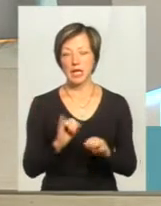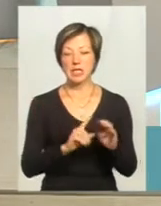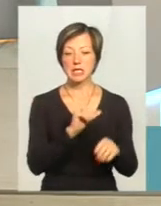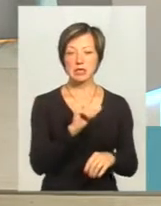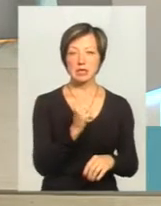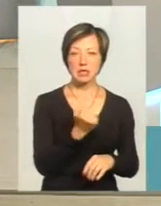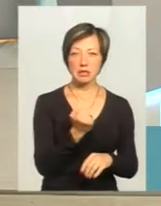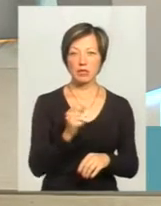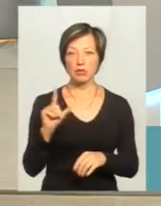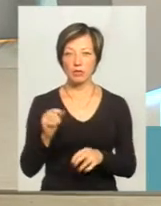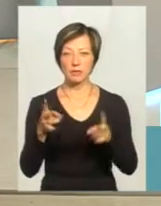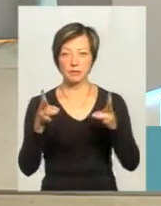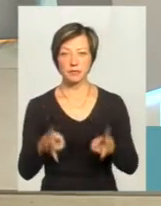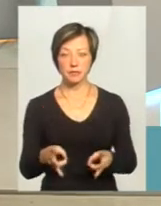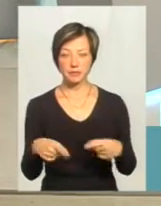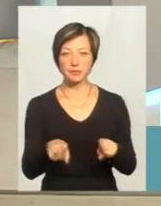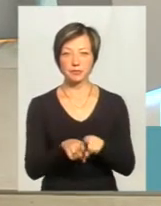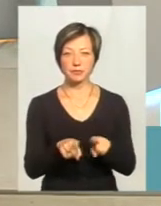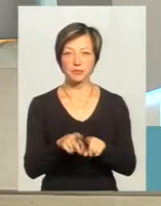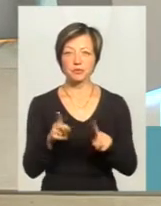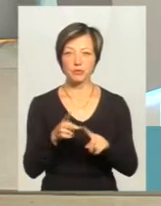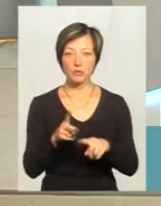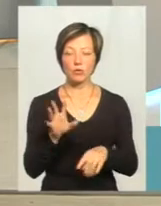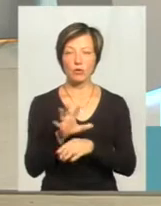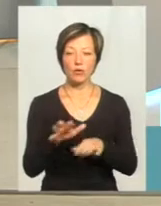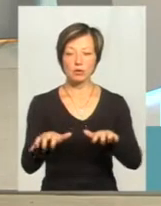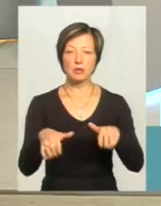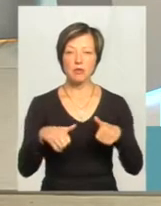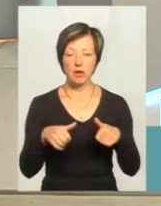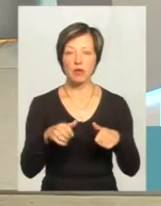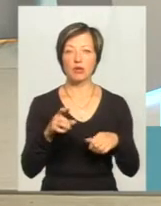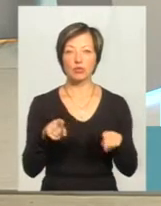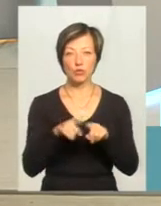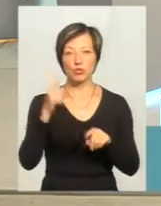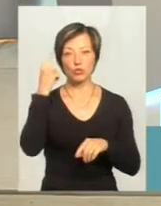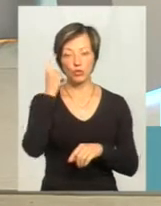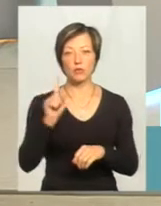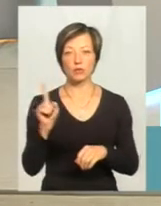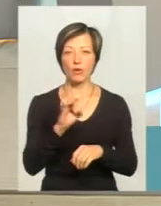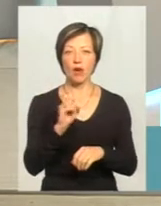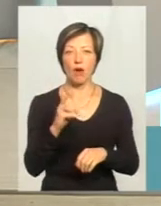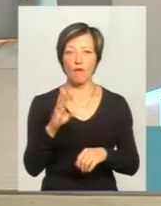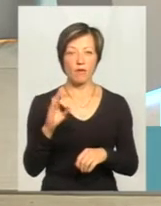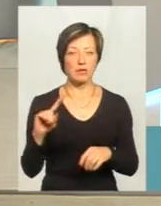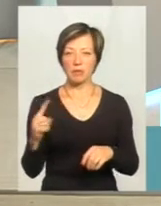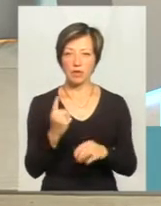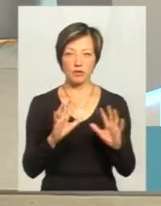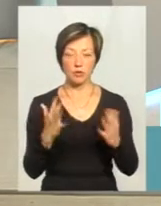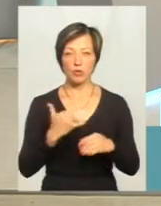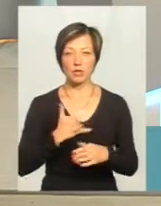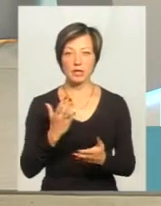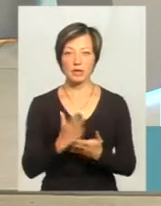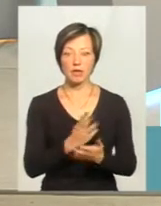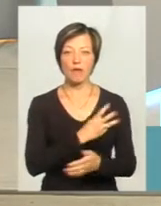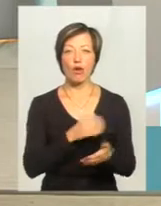на понеділок сталася така трагедія. Другу собаку, звичайно, ми забрали, Рижика. Але ми все-таки думаємо, що в Раково це не перший випадок. У нас є там